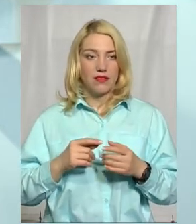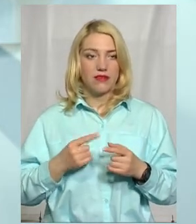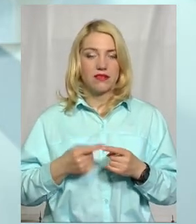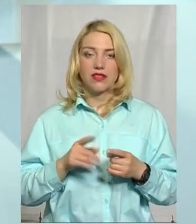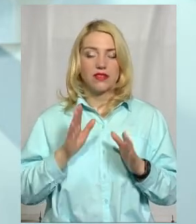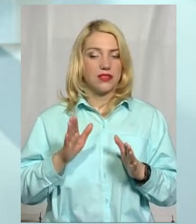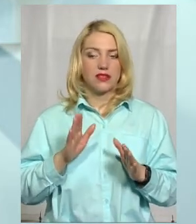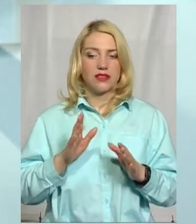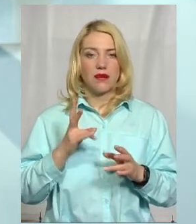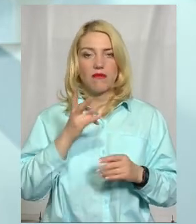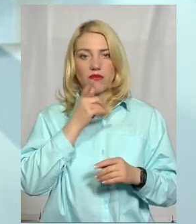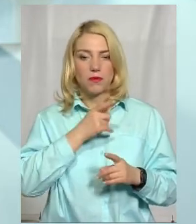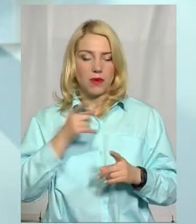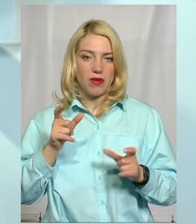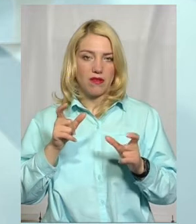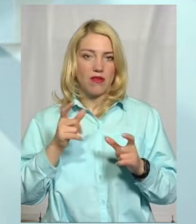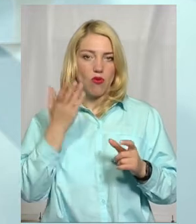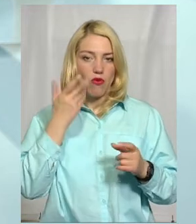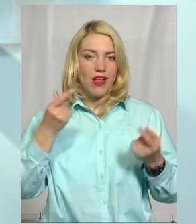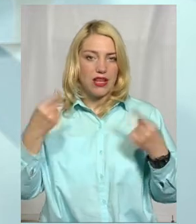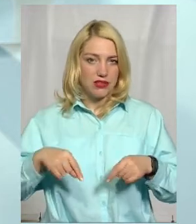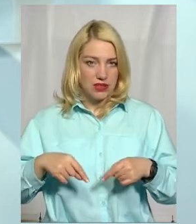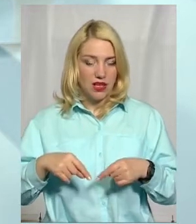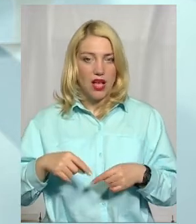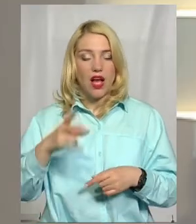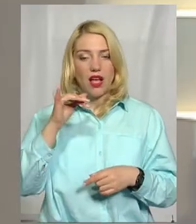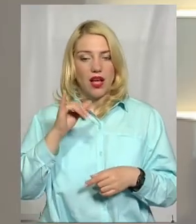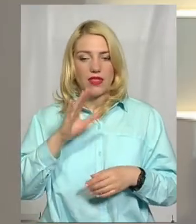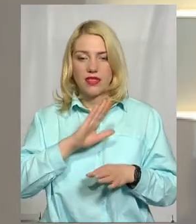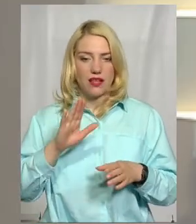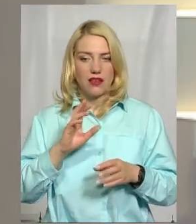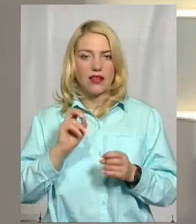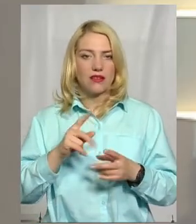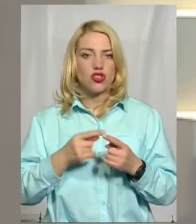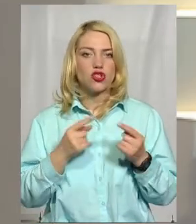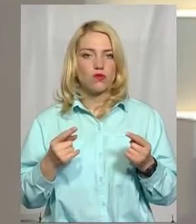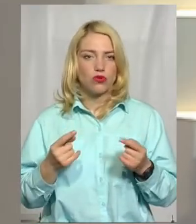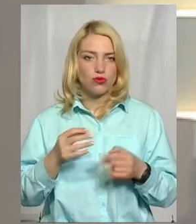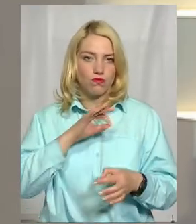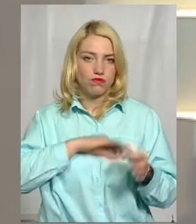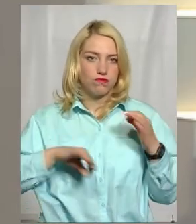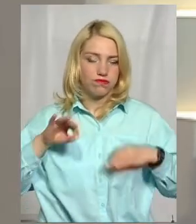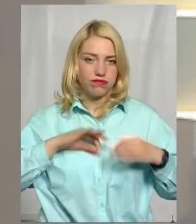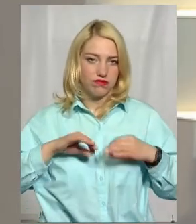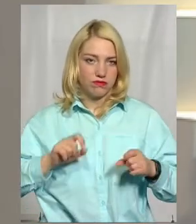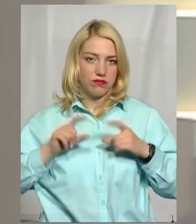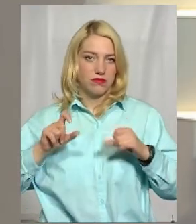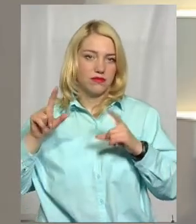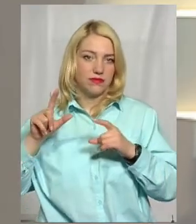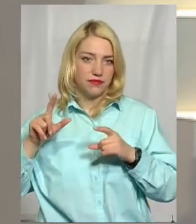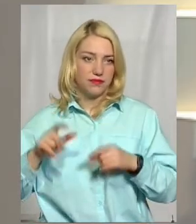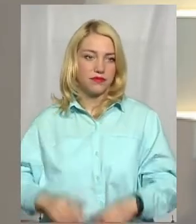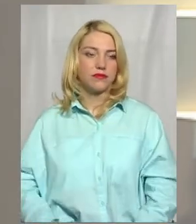лише кризовим інструментом, а не способом позачергового чи позапланного підняття тарифу, після того, як все